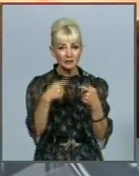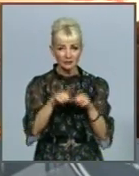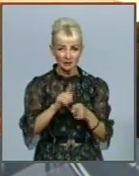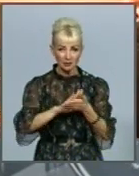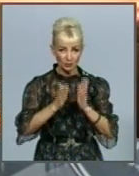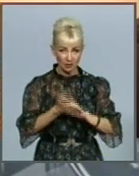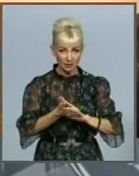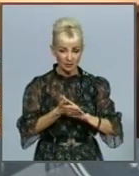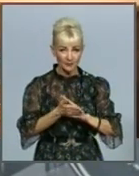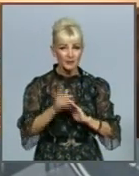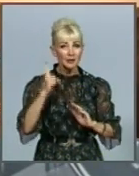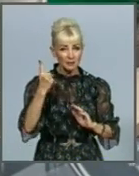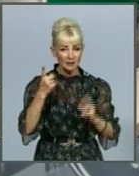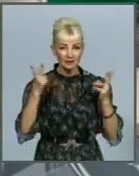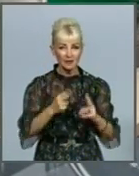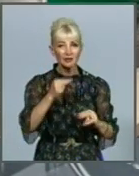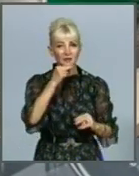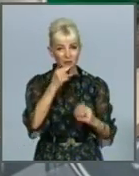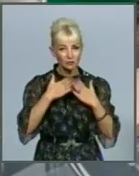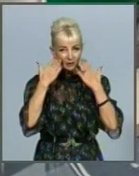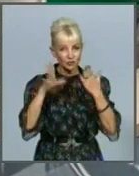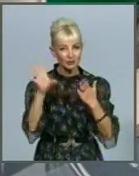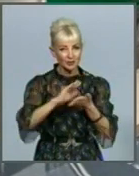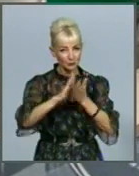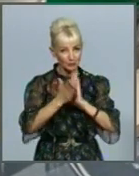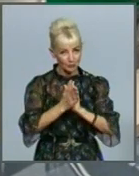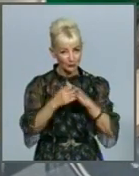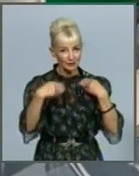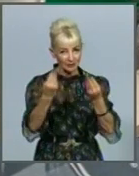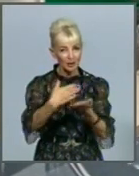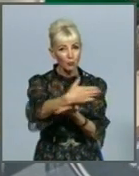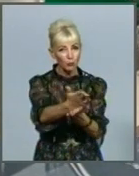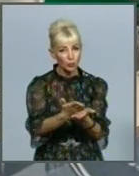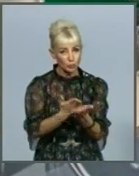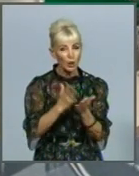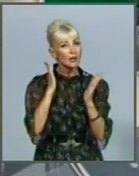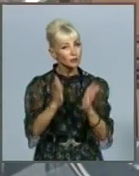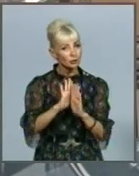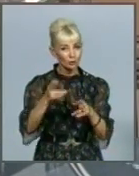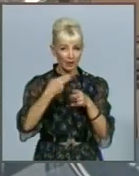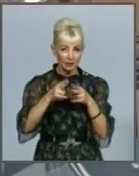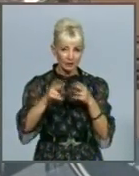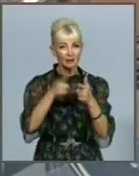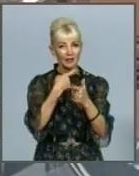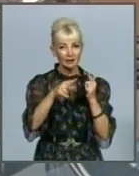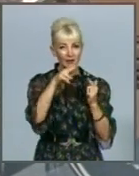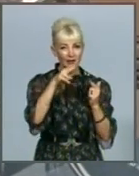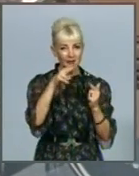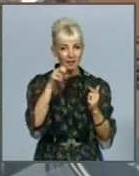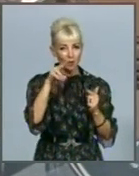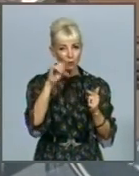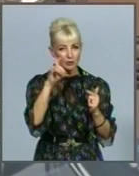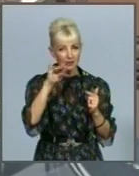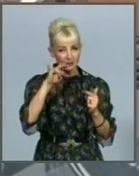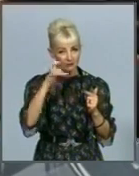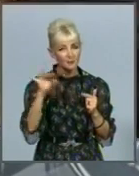ситуаціях. По-перше, треба уважно читати всі умови надання послуг, не лише кредитний чи депозитний договір, а й